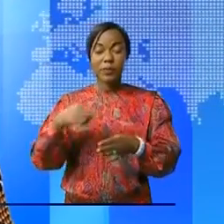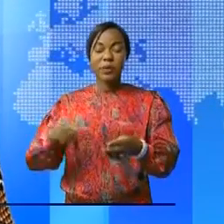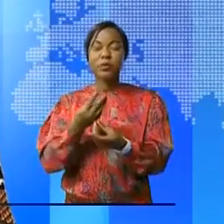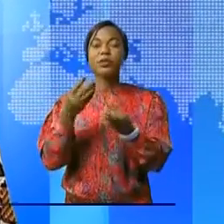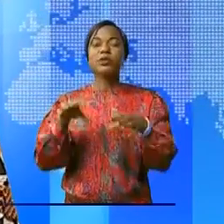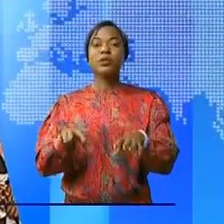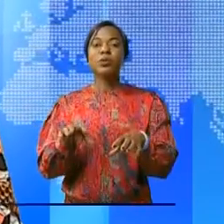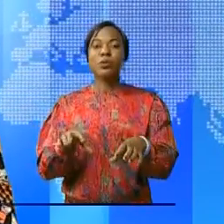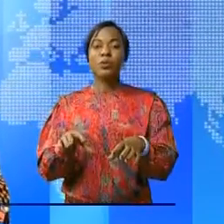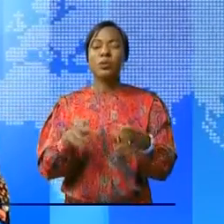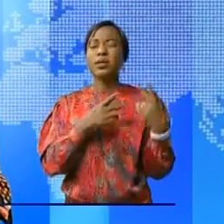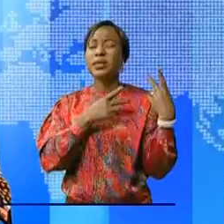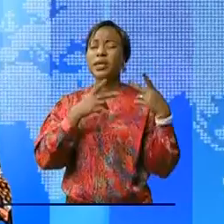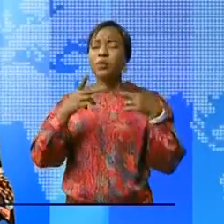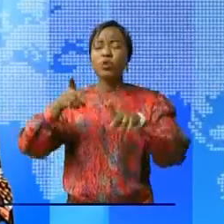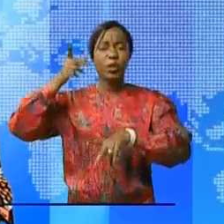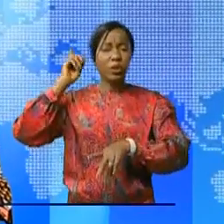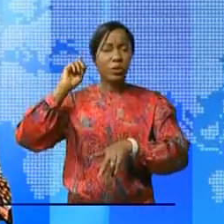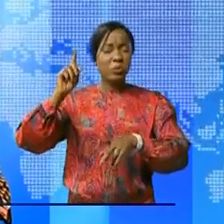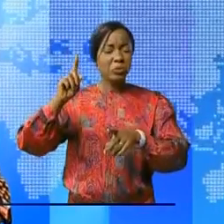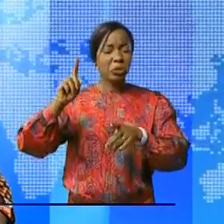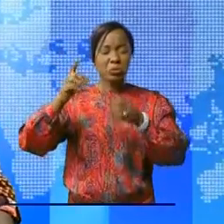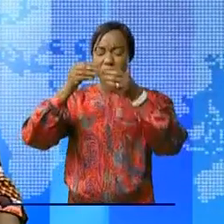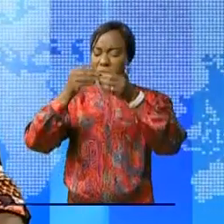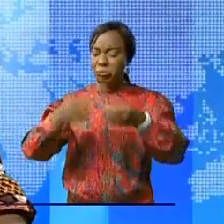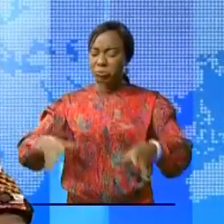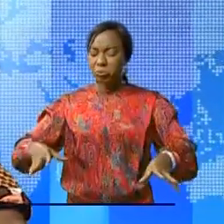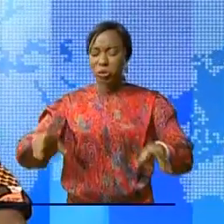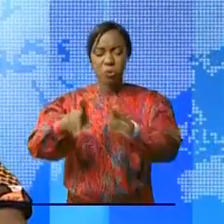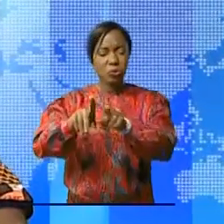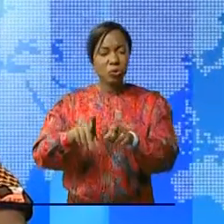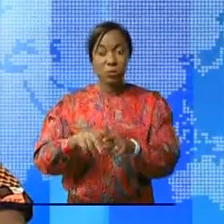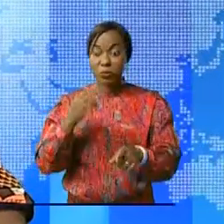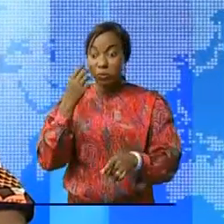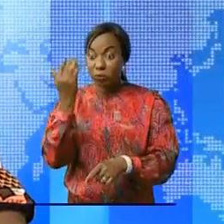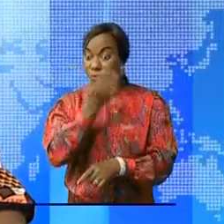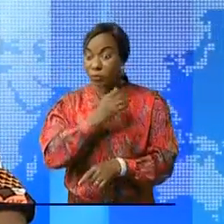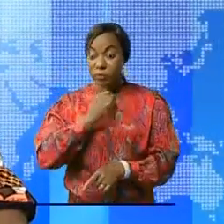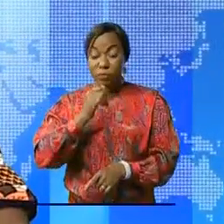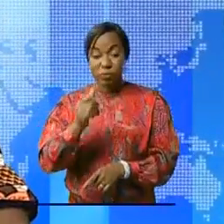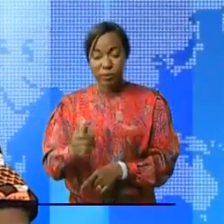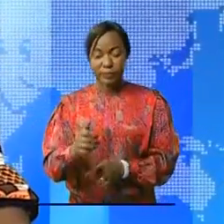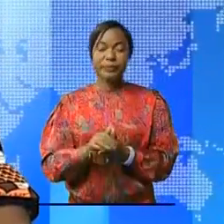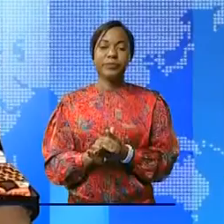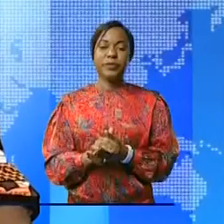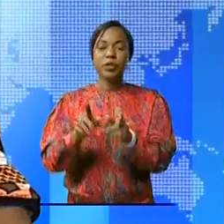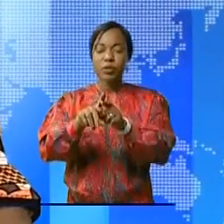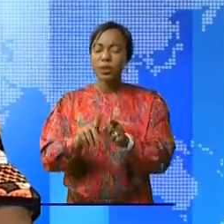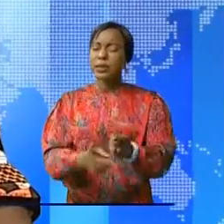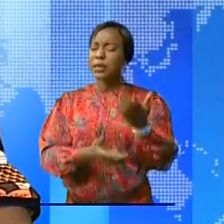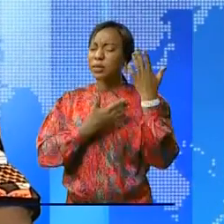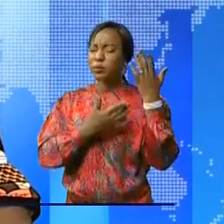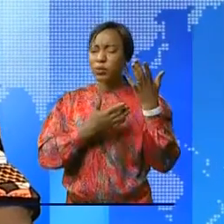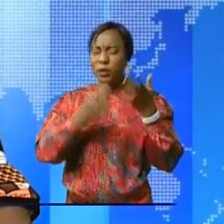Congo sont depuis un temps presque inexistants alors qu'elle est d'une importance capitale dans la récupération de